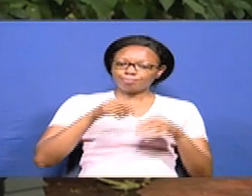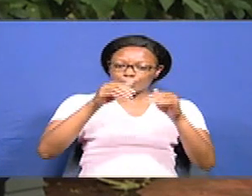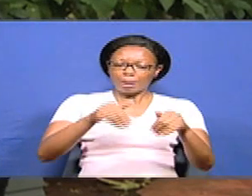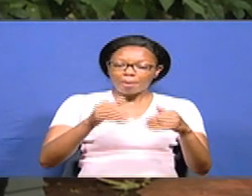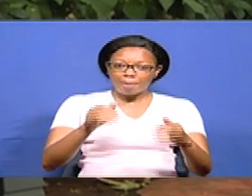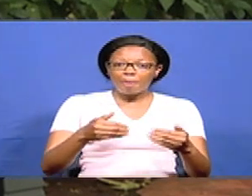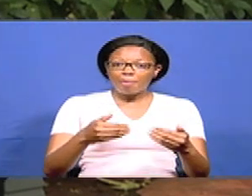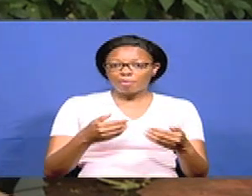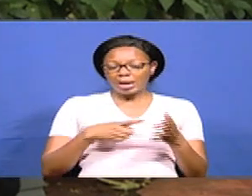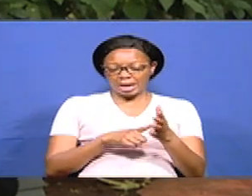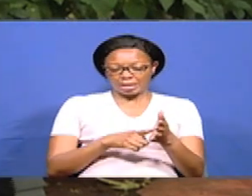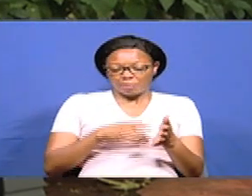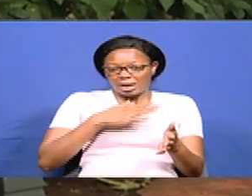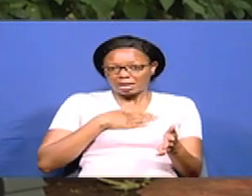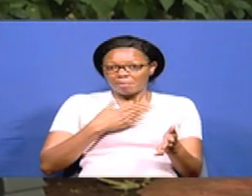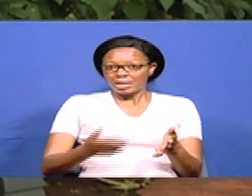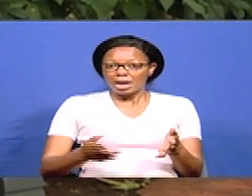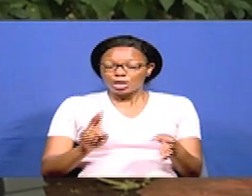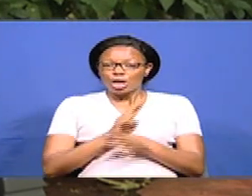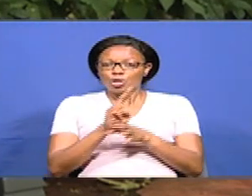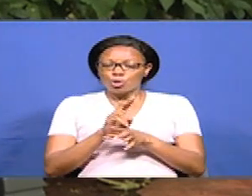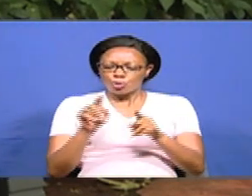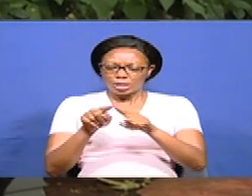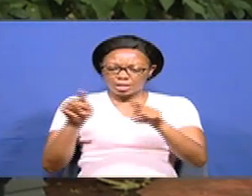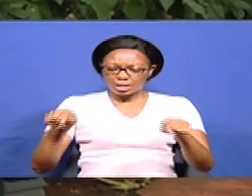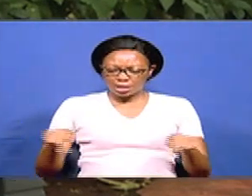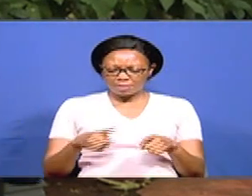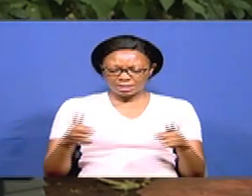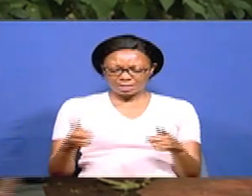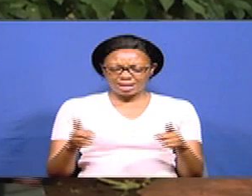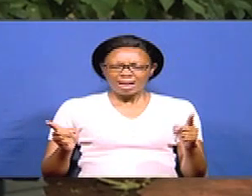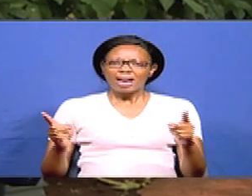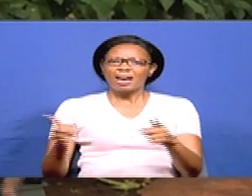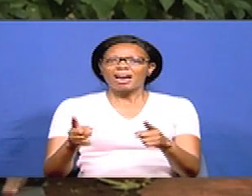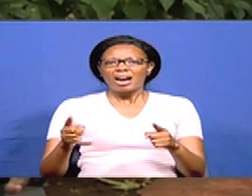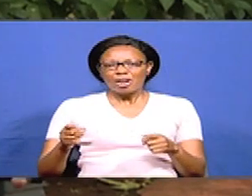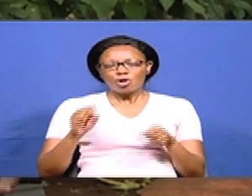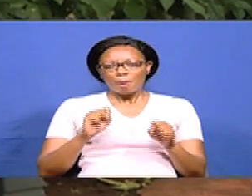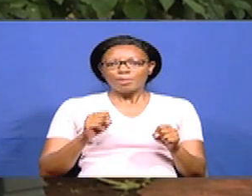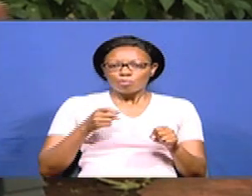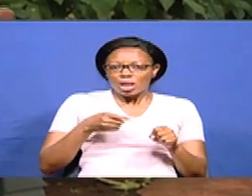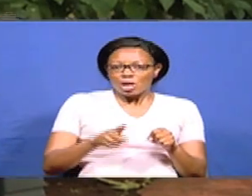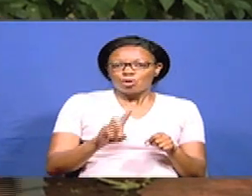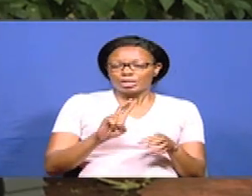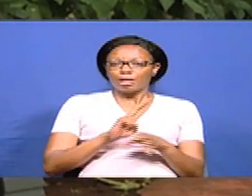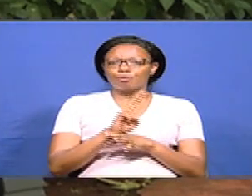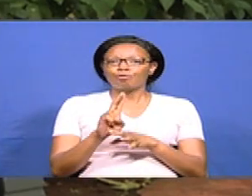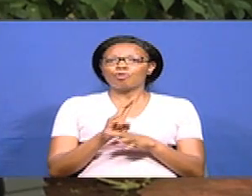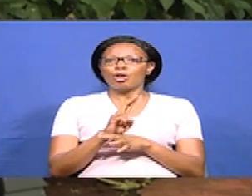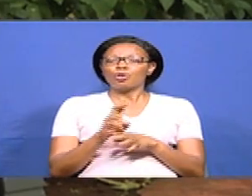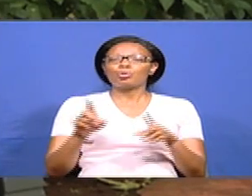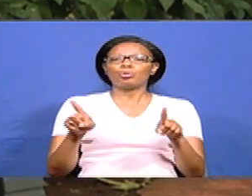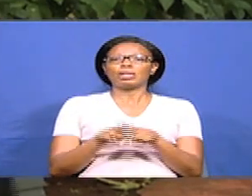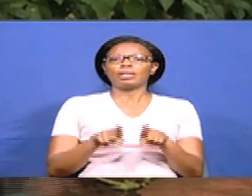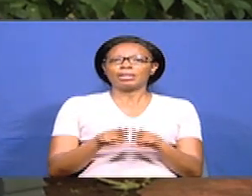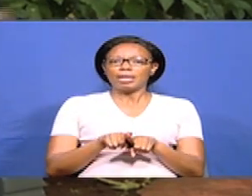hii hydroponics. Haitumi nafasi mingi. Kufanya hii vertical farming. The space it requires yo kubwa sana. Unaza kuyo vertical farming sabu zina